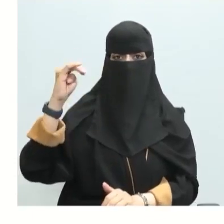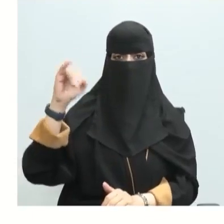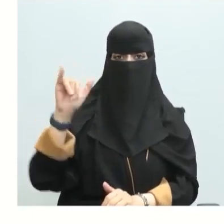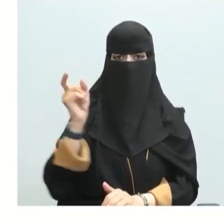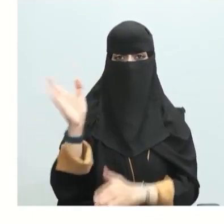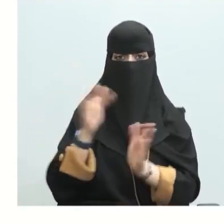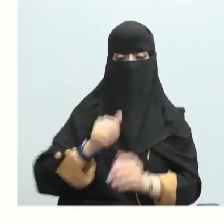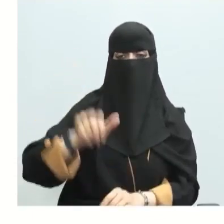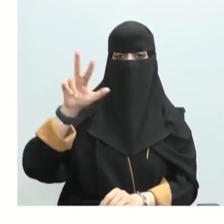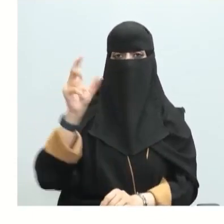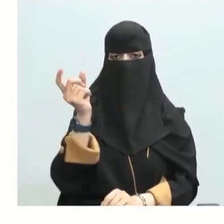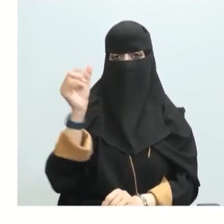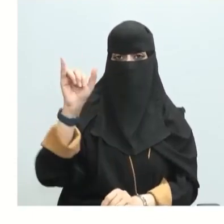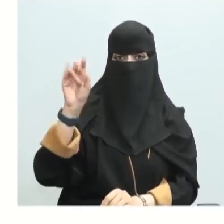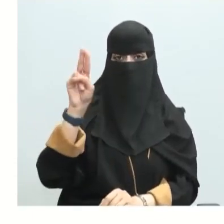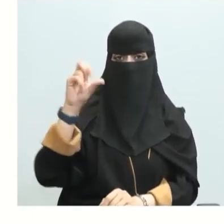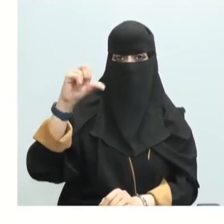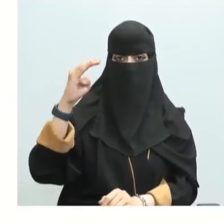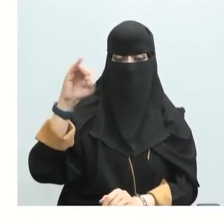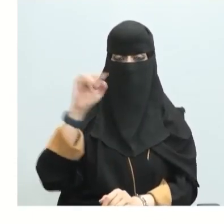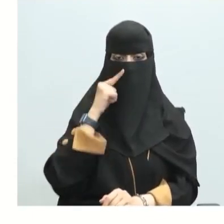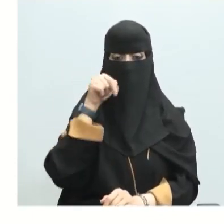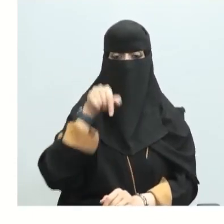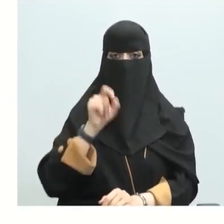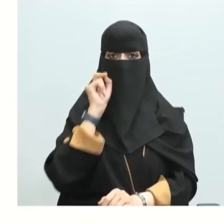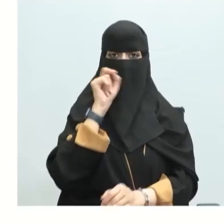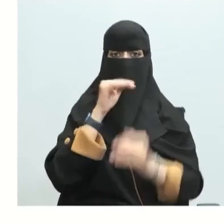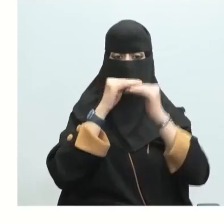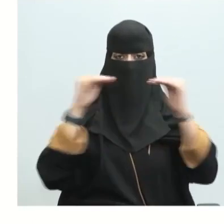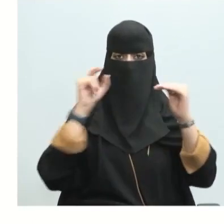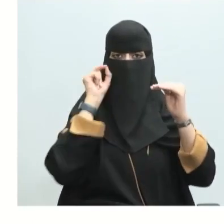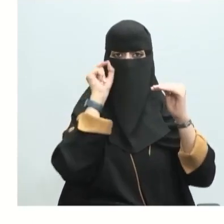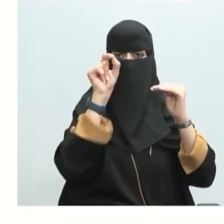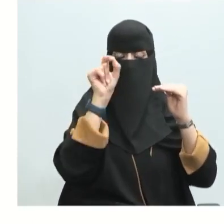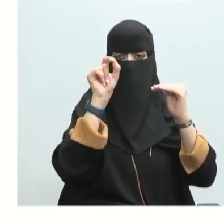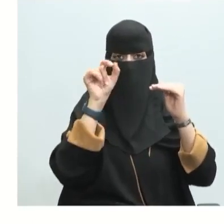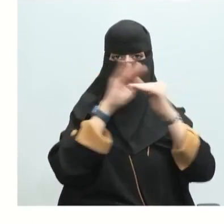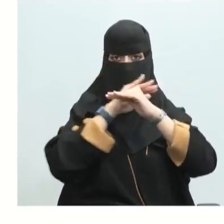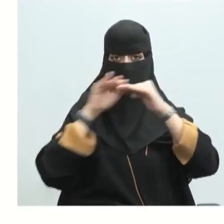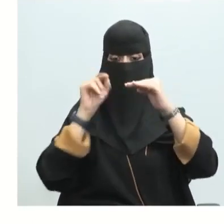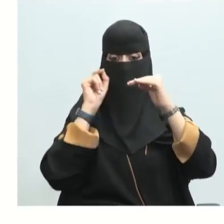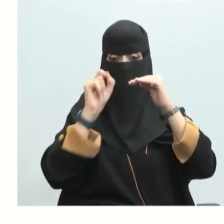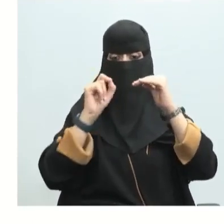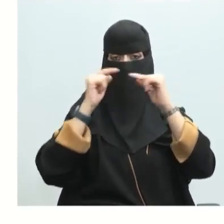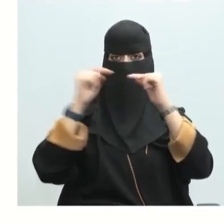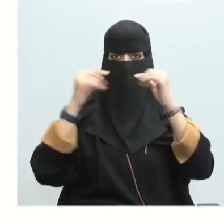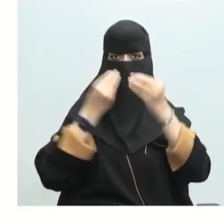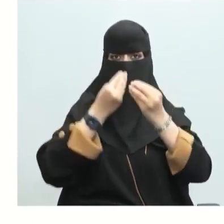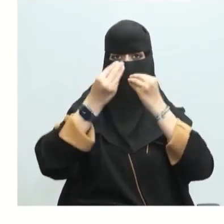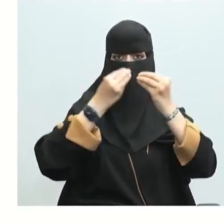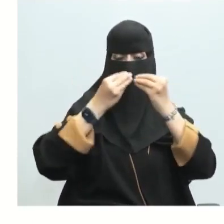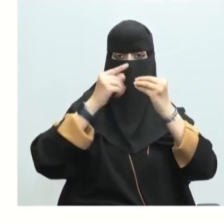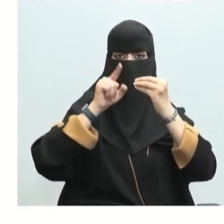لها القيمة الصفر عندما يتفاعل النيتروجين مع الأكسوجين لتكوين مول واحد من